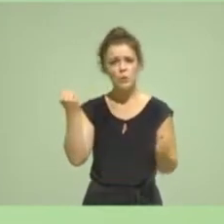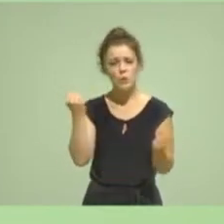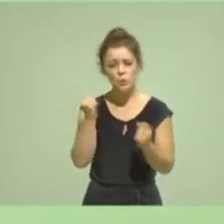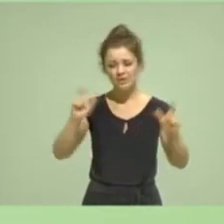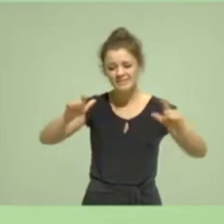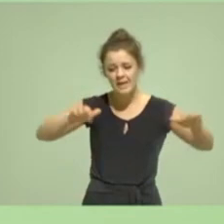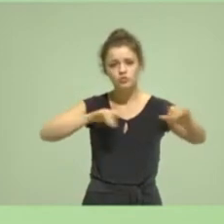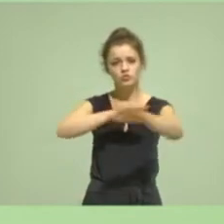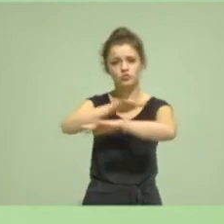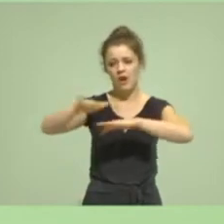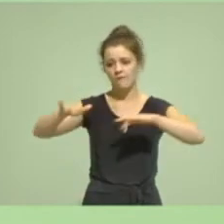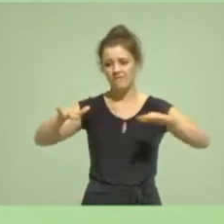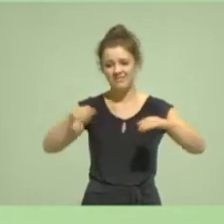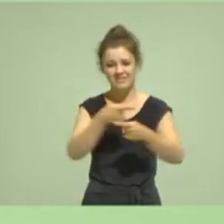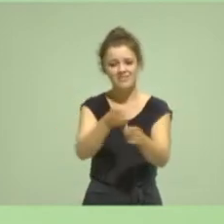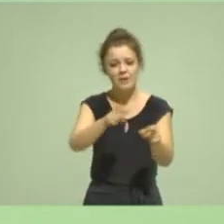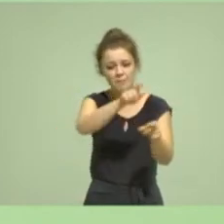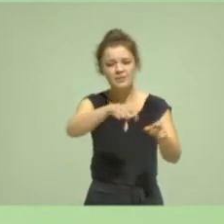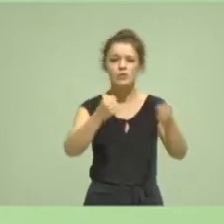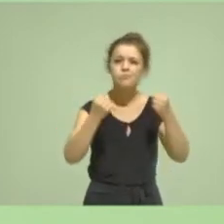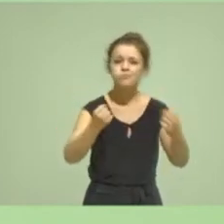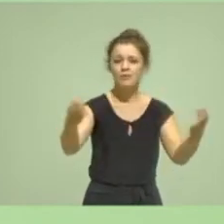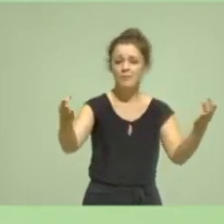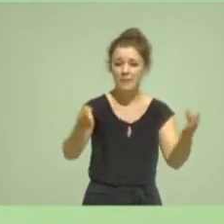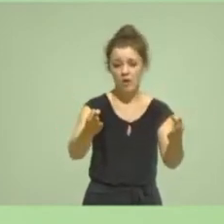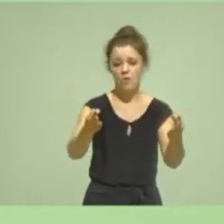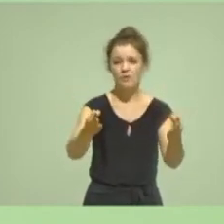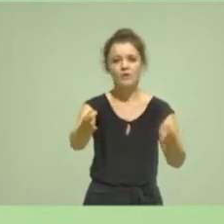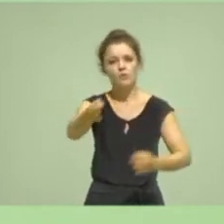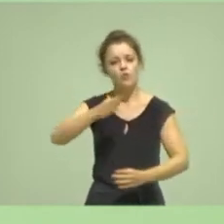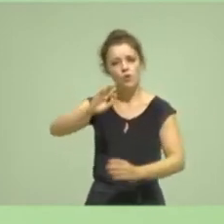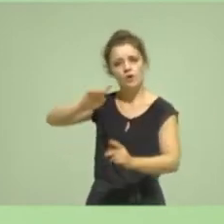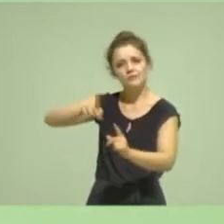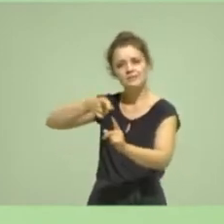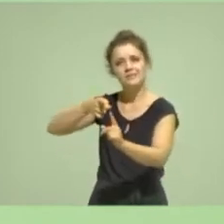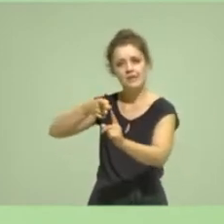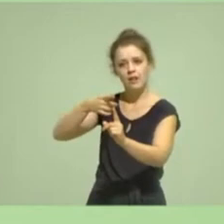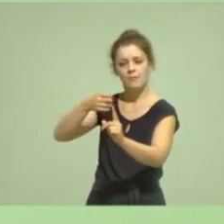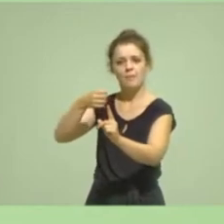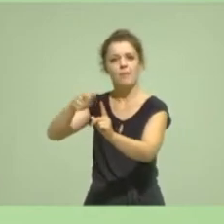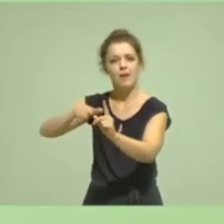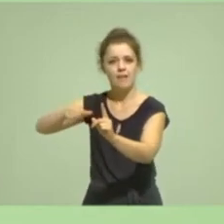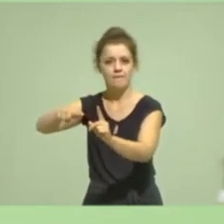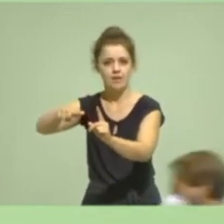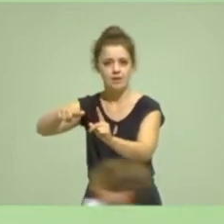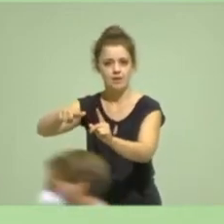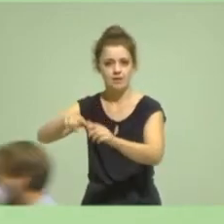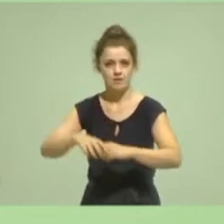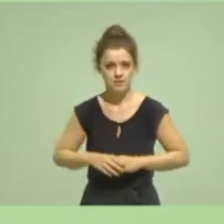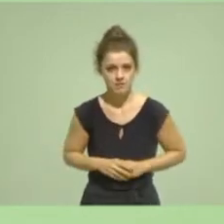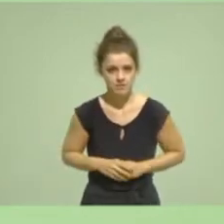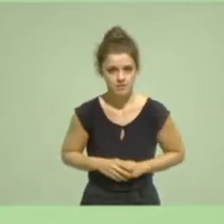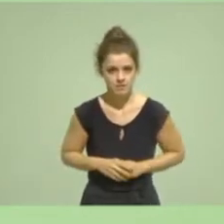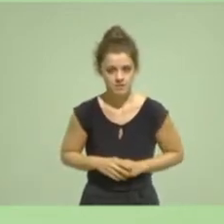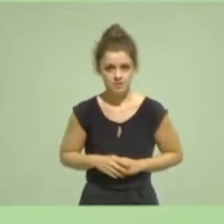unsere Ideen der Zukunft in Nordrhein-Westfalen realisieren, und zwar in einem Ausmaß und in einer Relevanz, wie